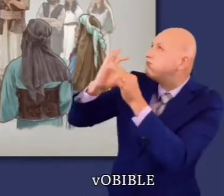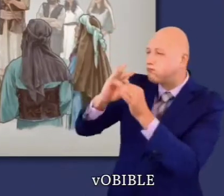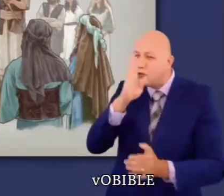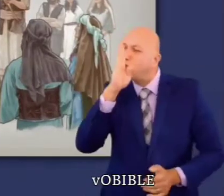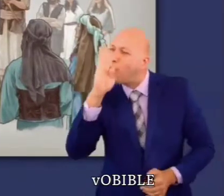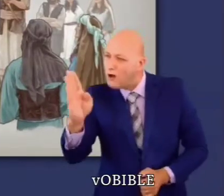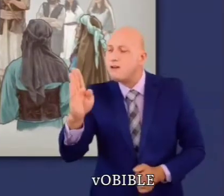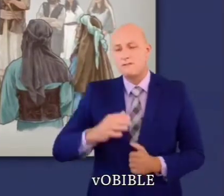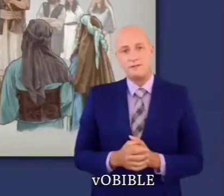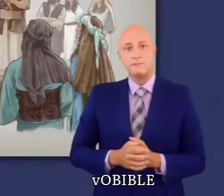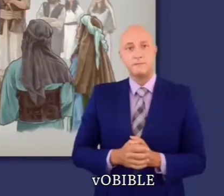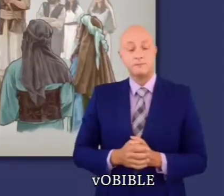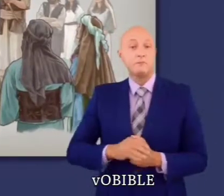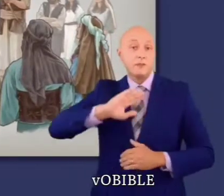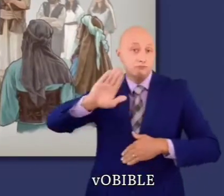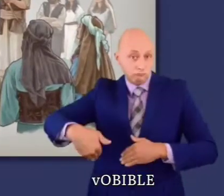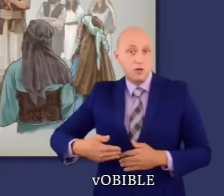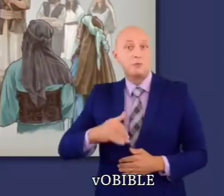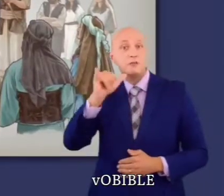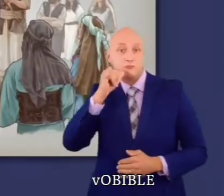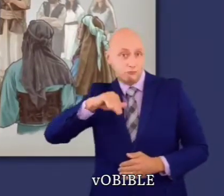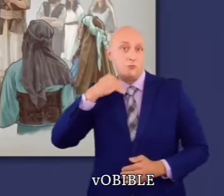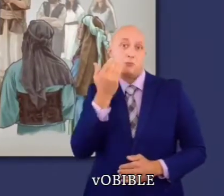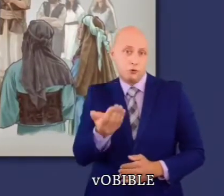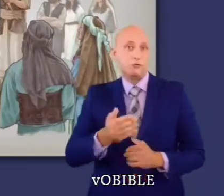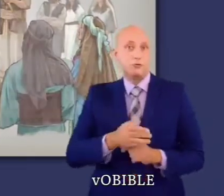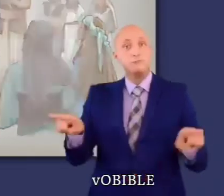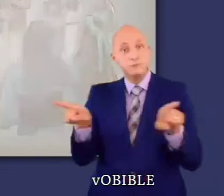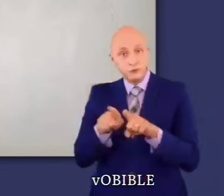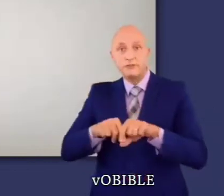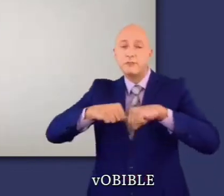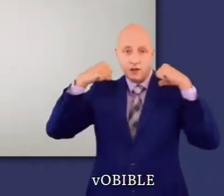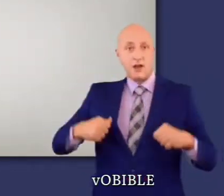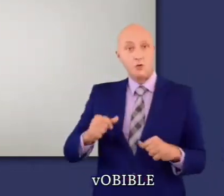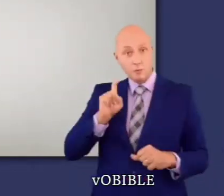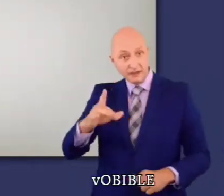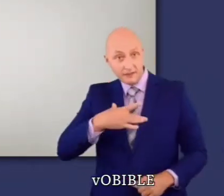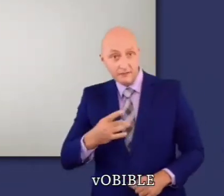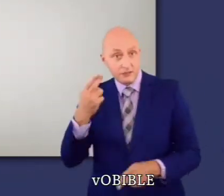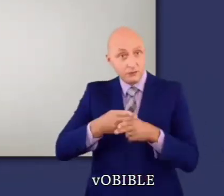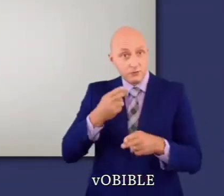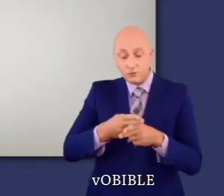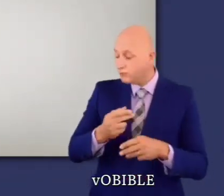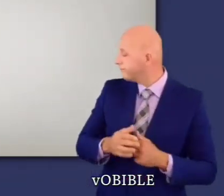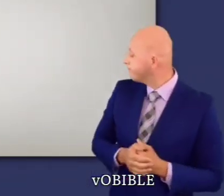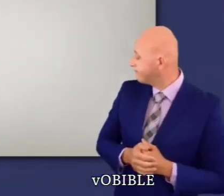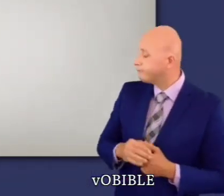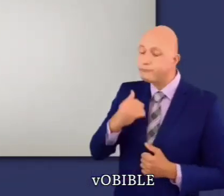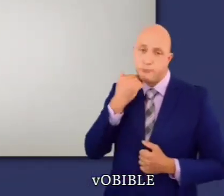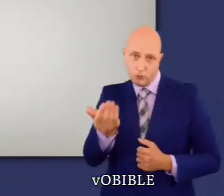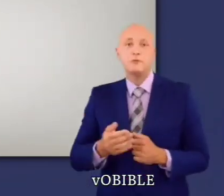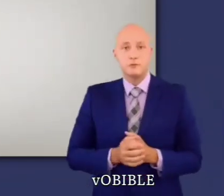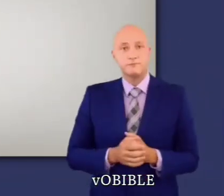Jéhovah et à le servir avec intégrité et fidélité. Après cela, Josué meurt